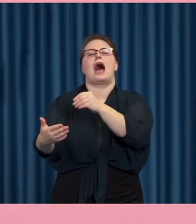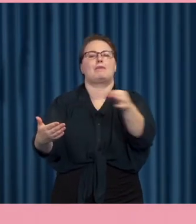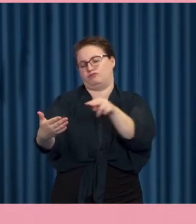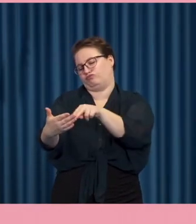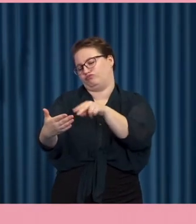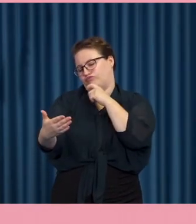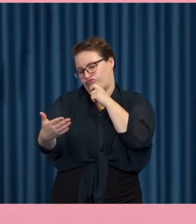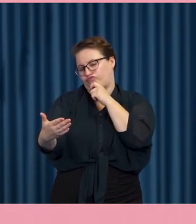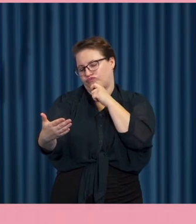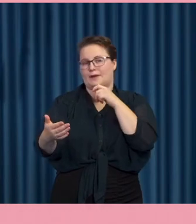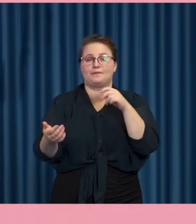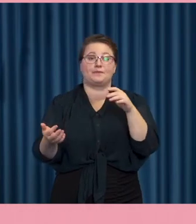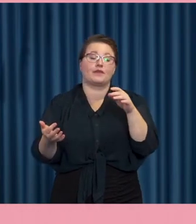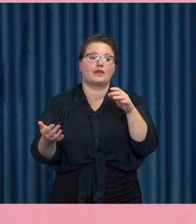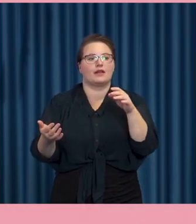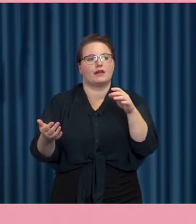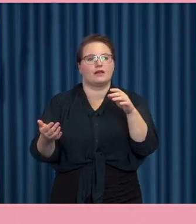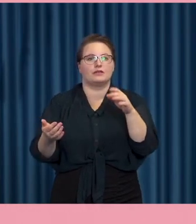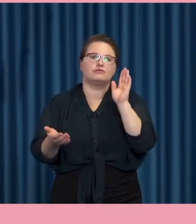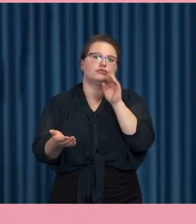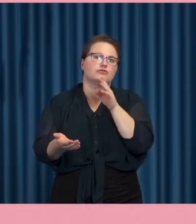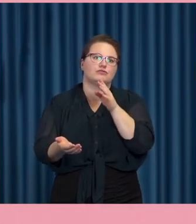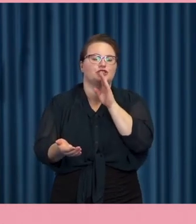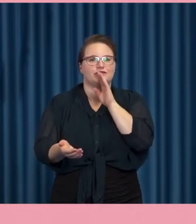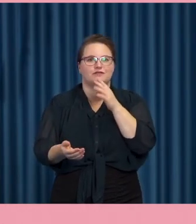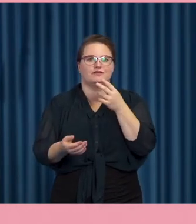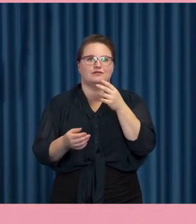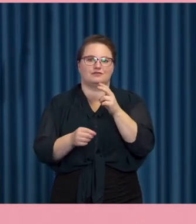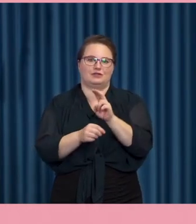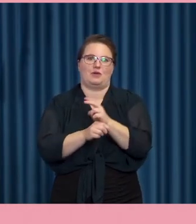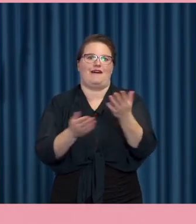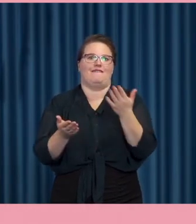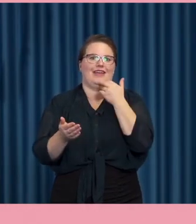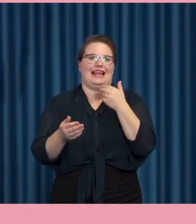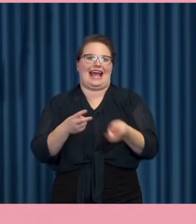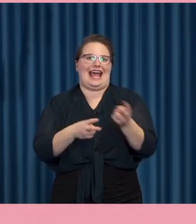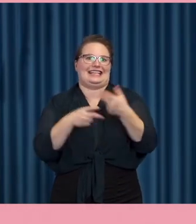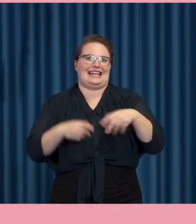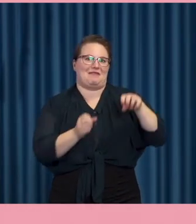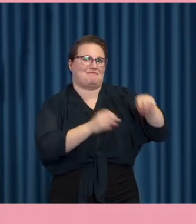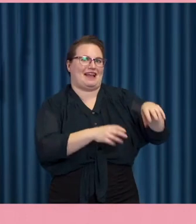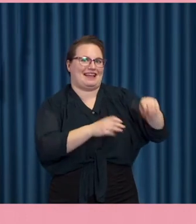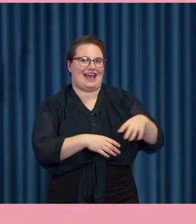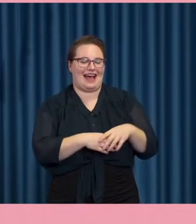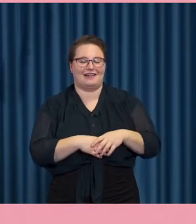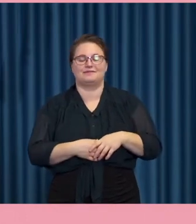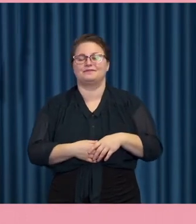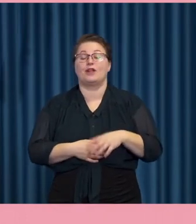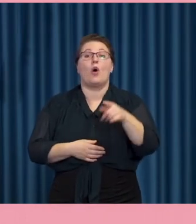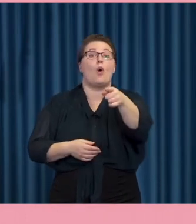på tal för att bestämma bra extra kläder. På tal om kläder så